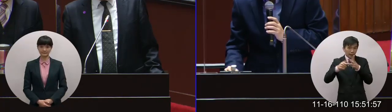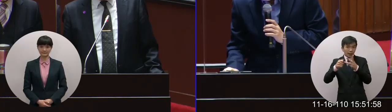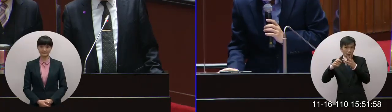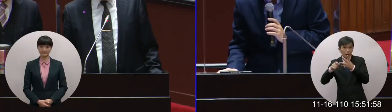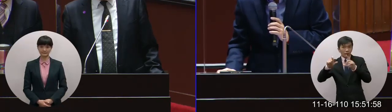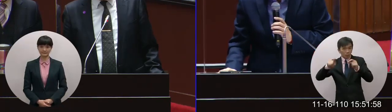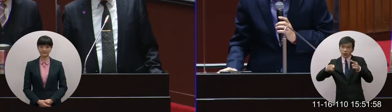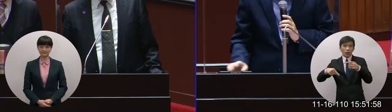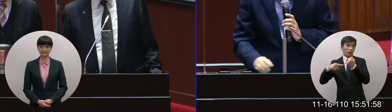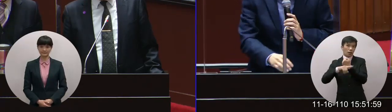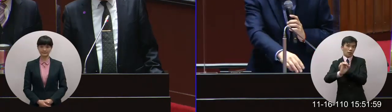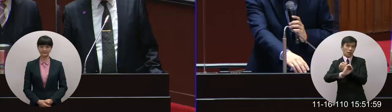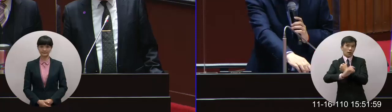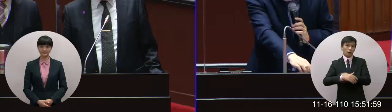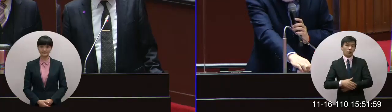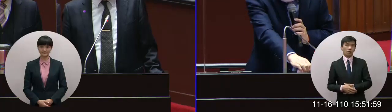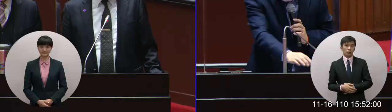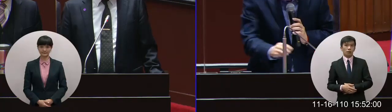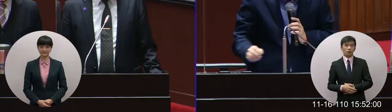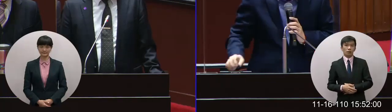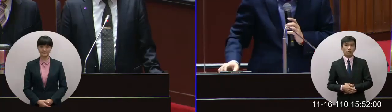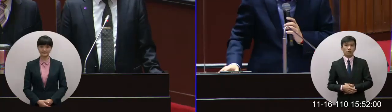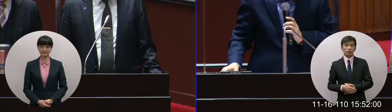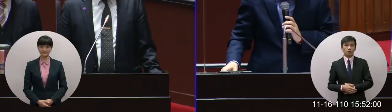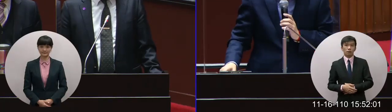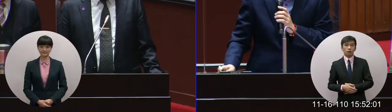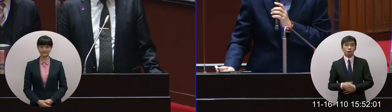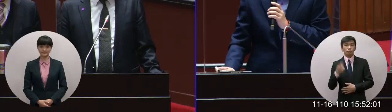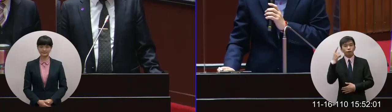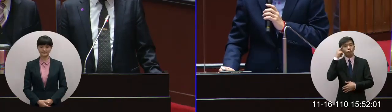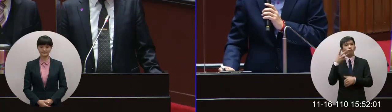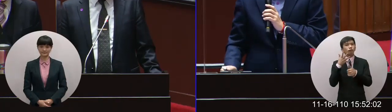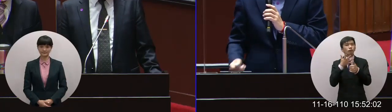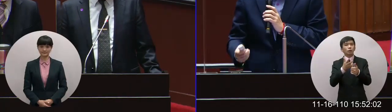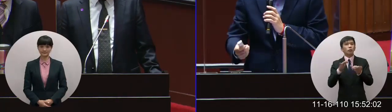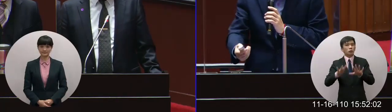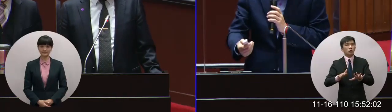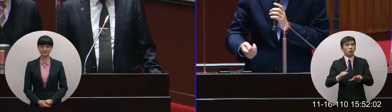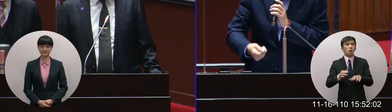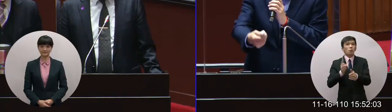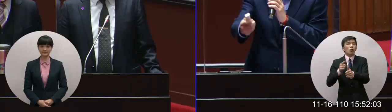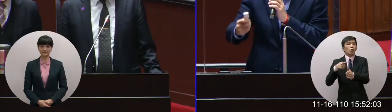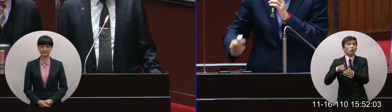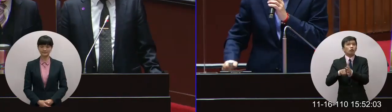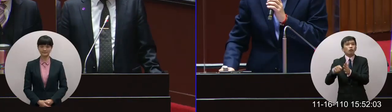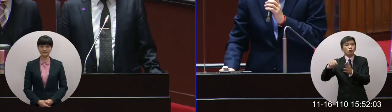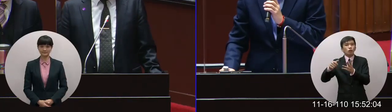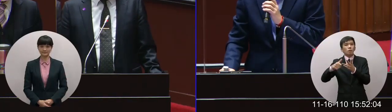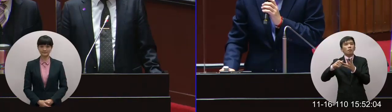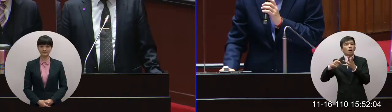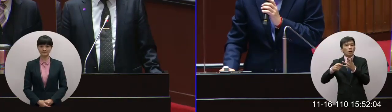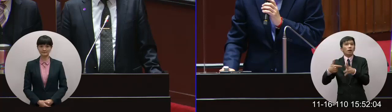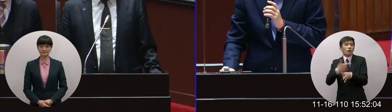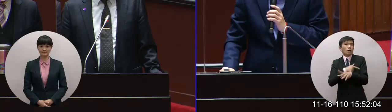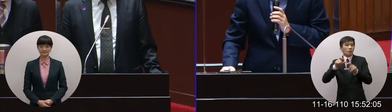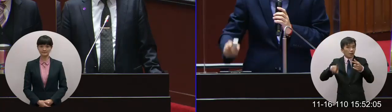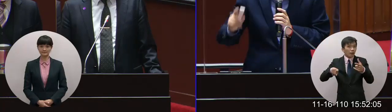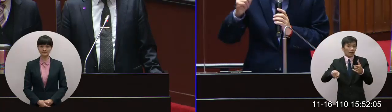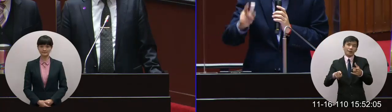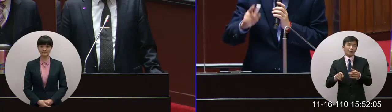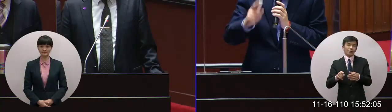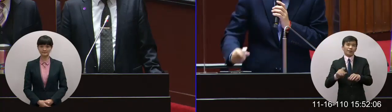沒有這樣的一個研究所以我在想說現在你們要去做真的當然就走在國際的優先